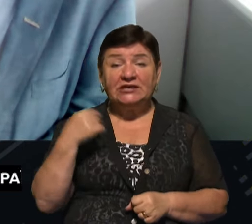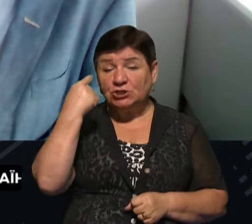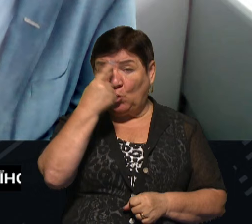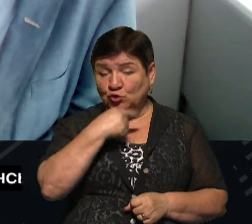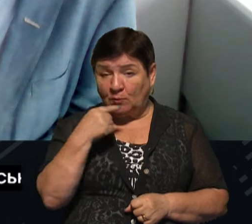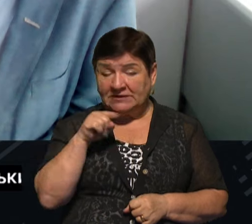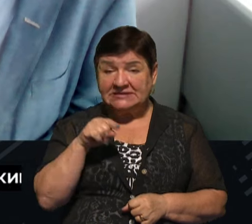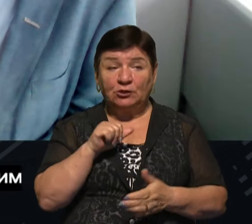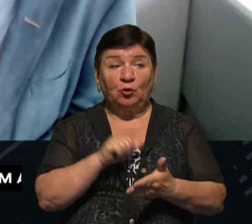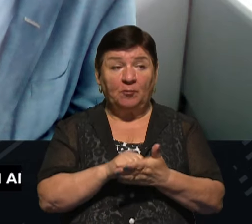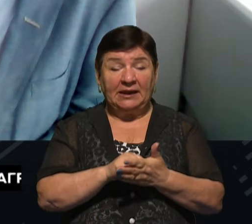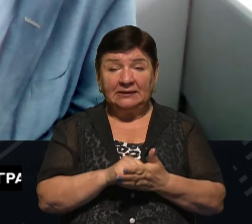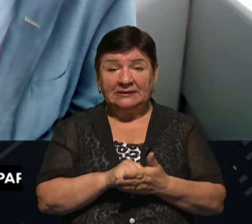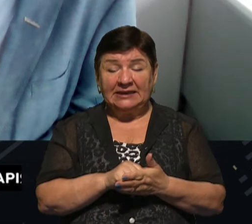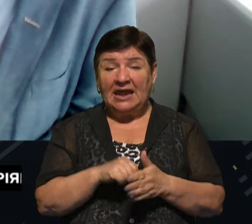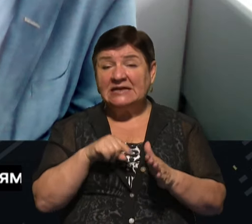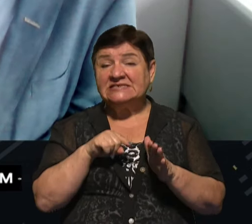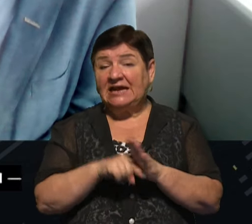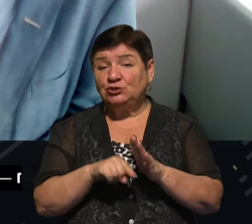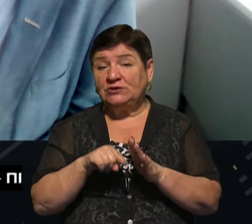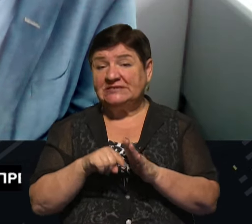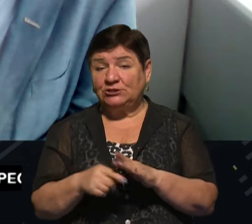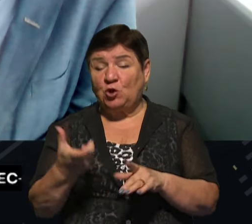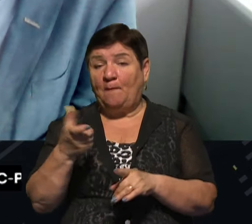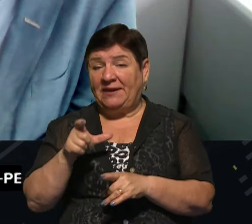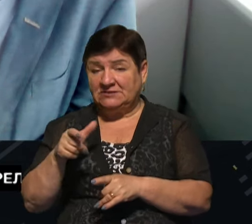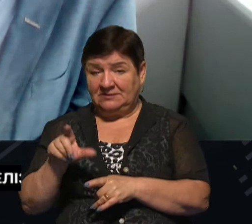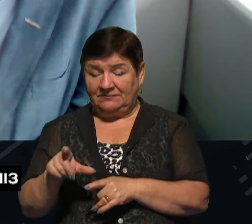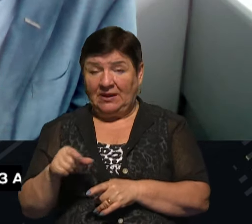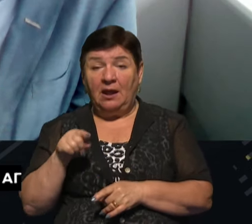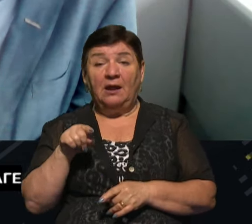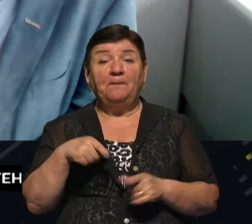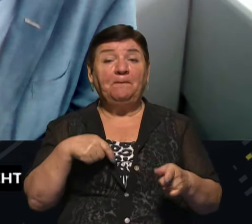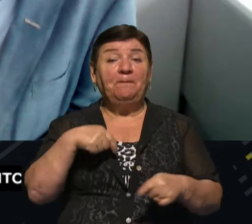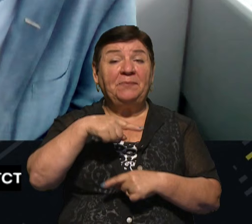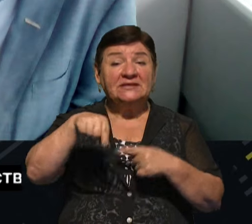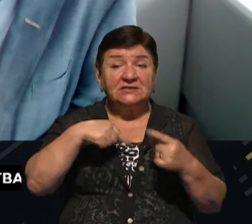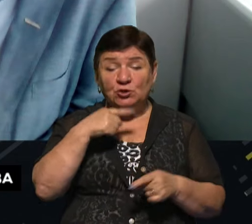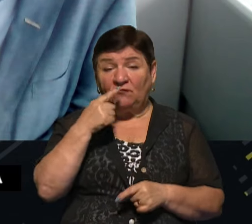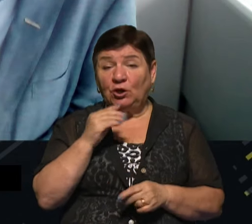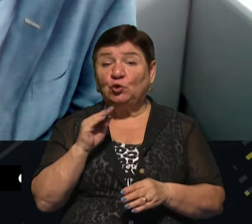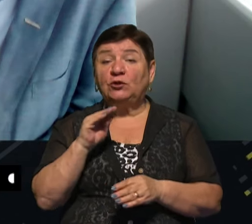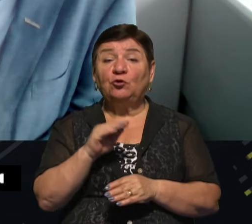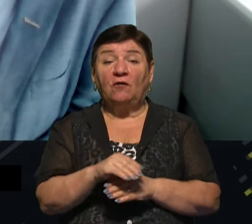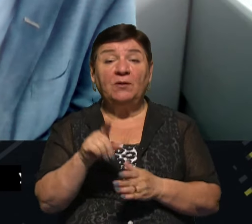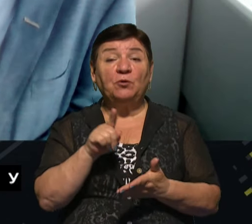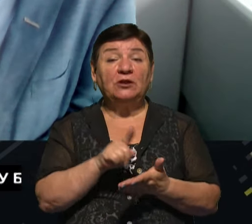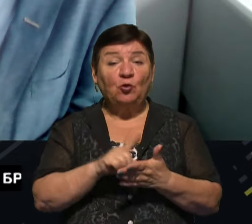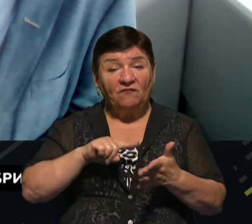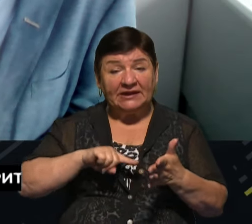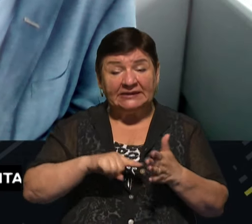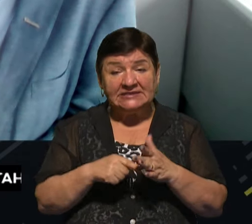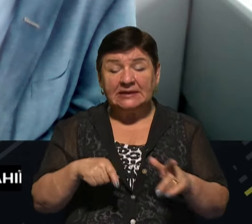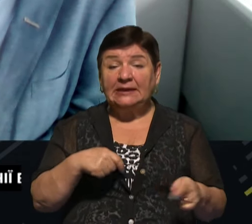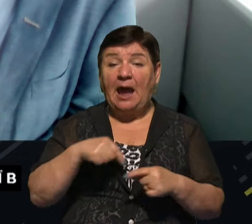цих документів значно і значно більше. Але бізнес не тільки про це говорить, але говорить і про те, що буде додатковий податковий тиск на